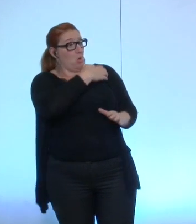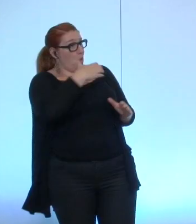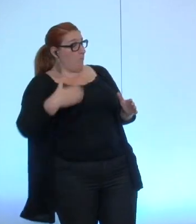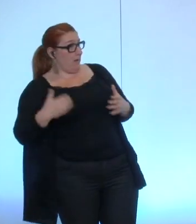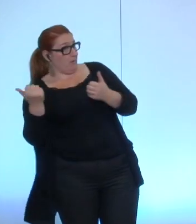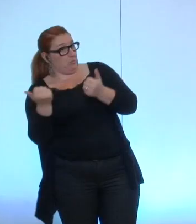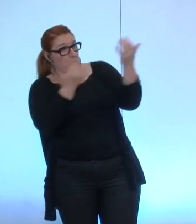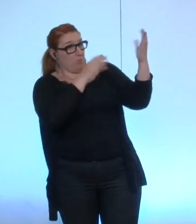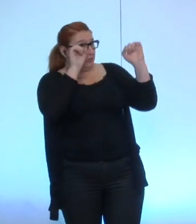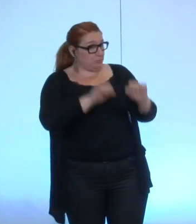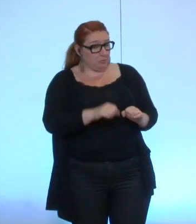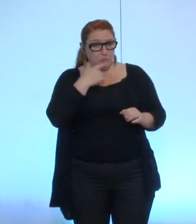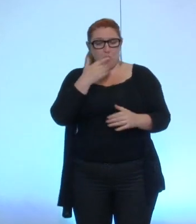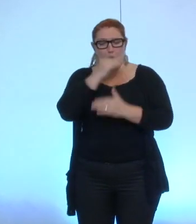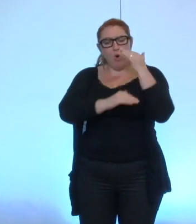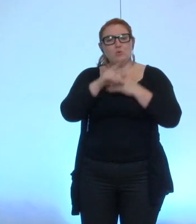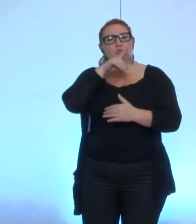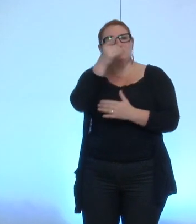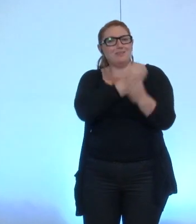'inscription d'une délibération à l'ordre du jour